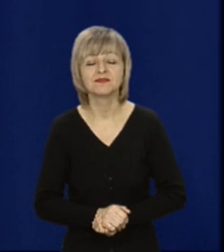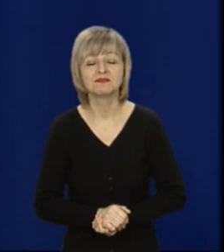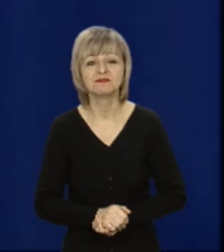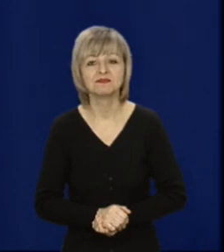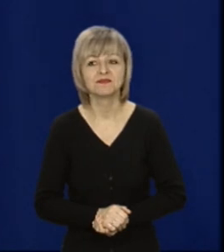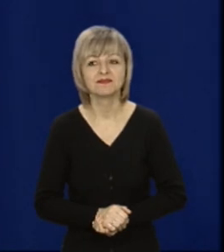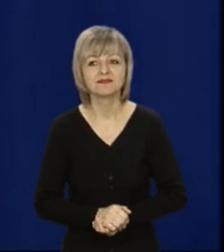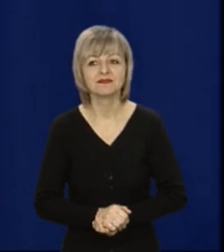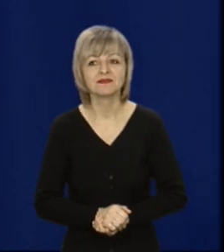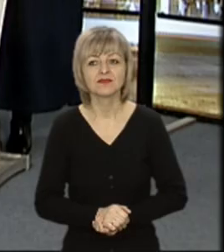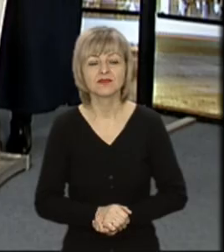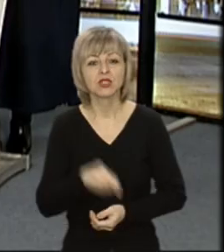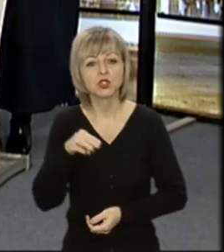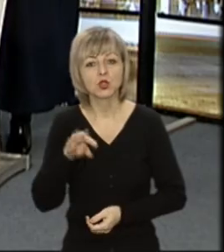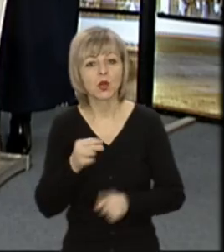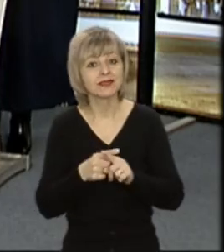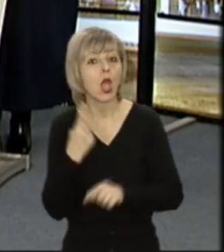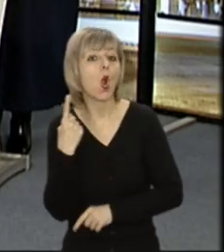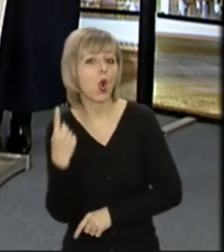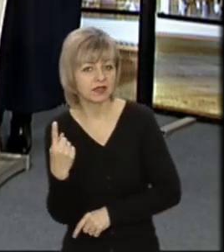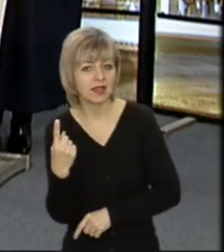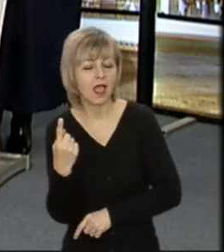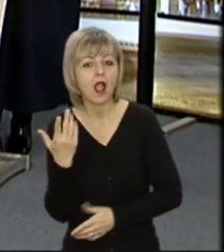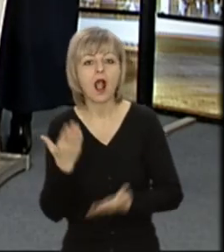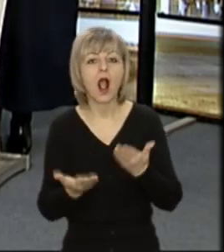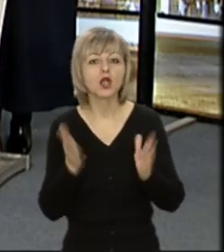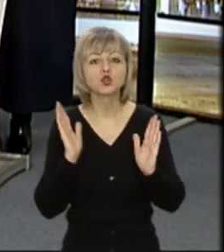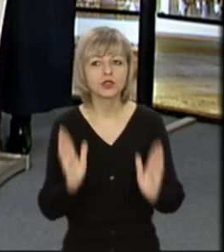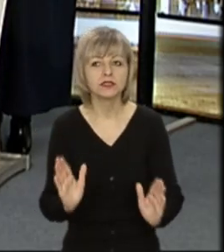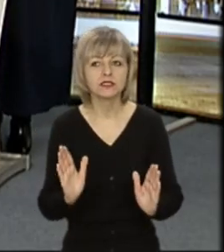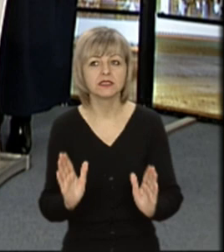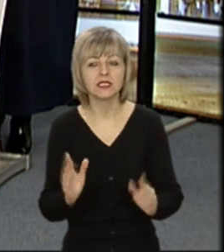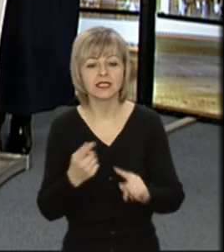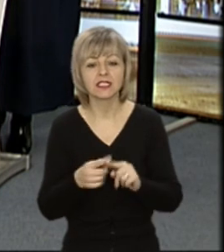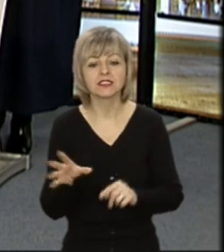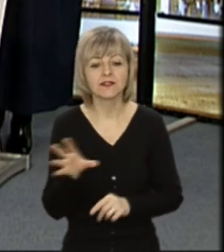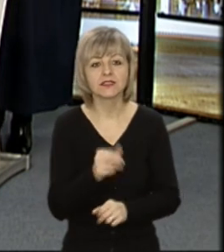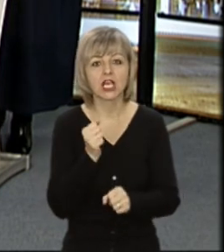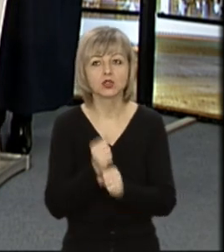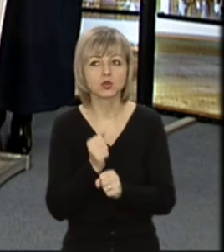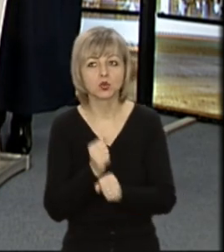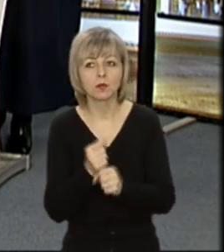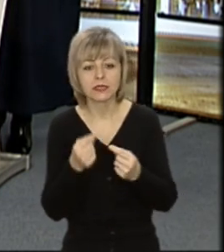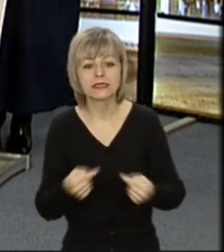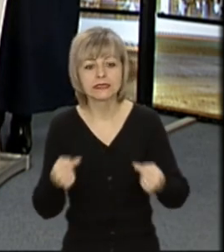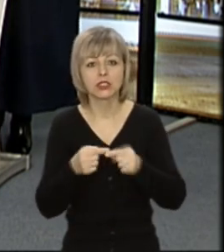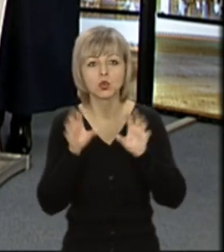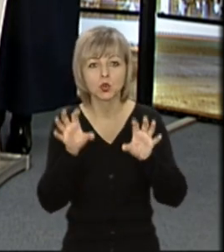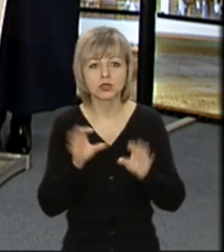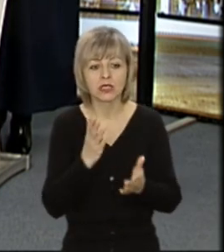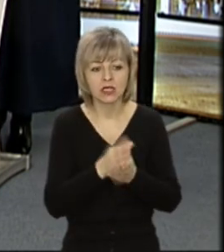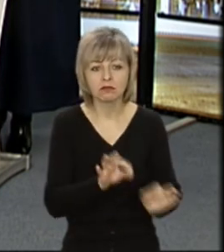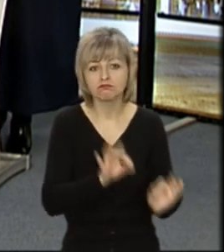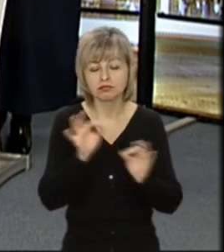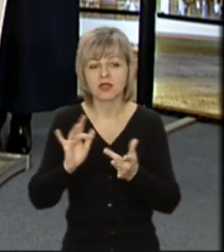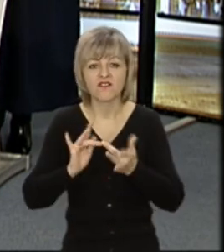Дякую. Це одне. А якщо тільки це все зроблено згідно закону, введено в